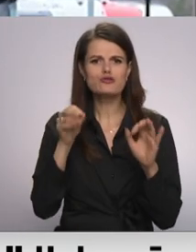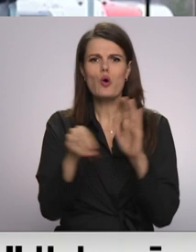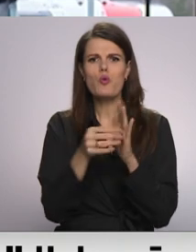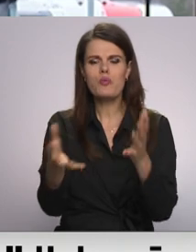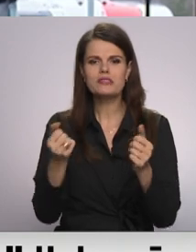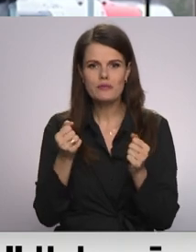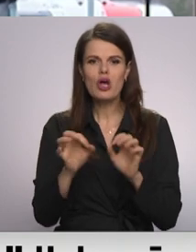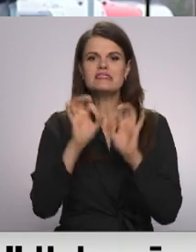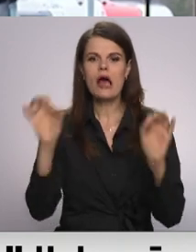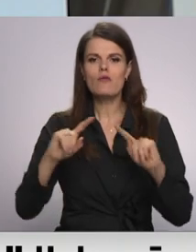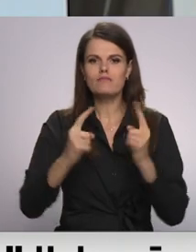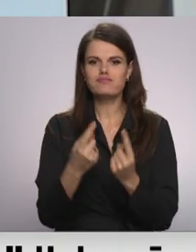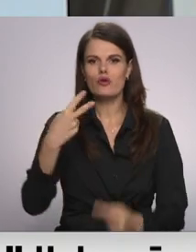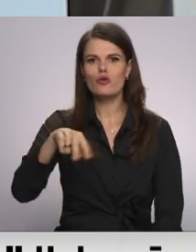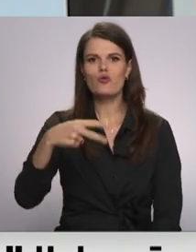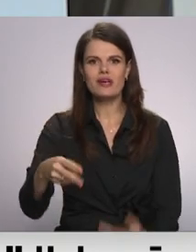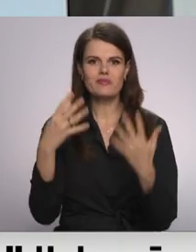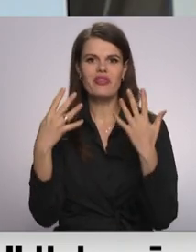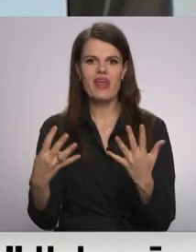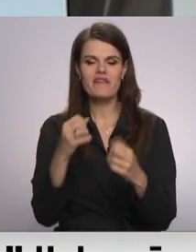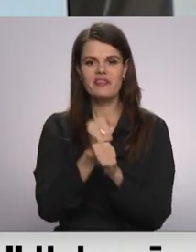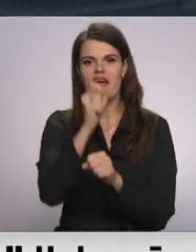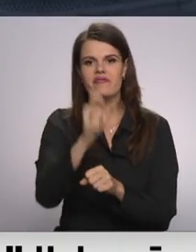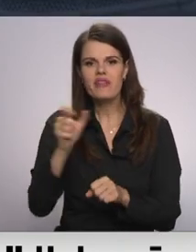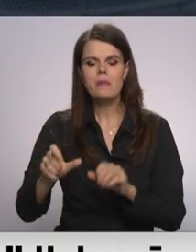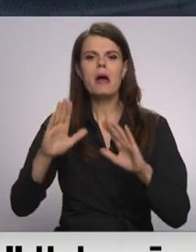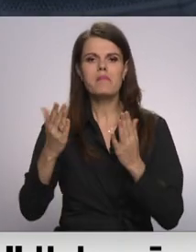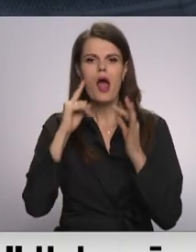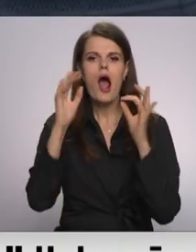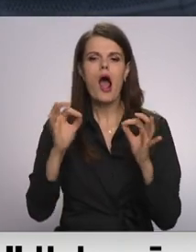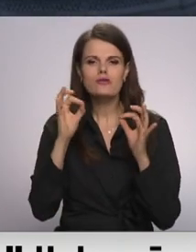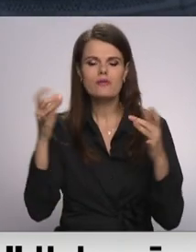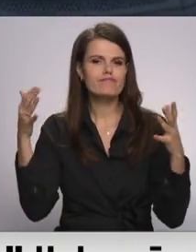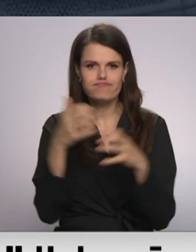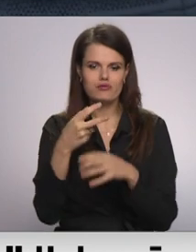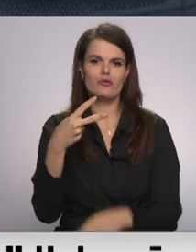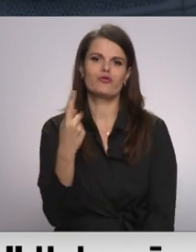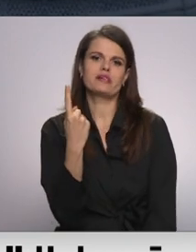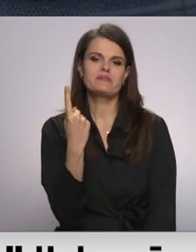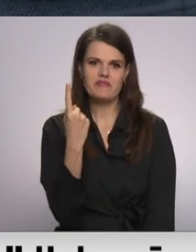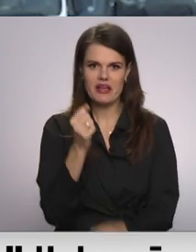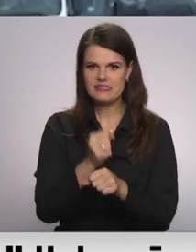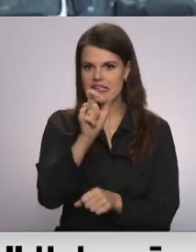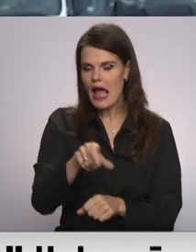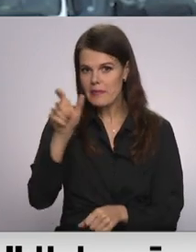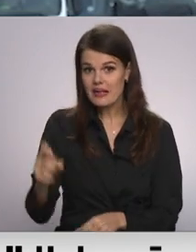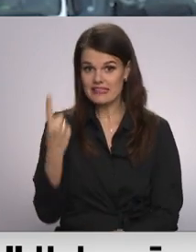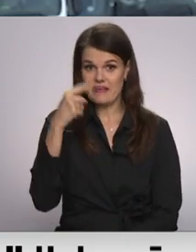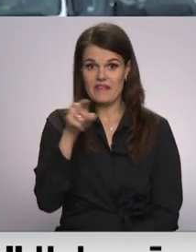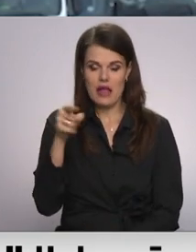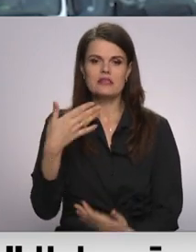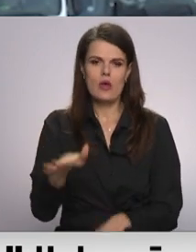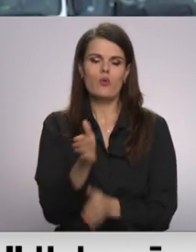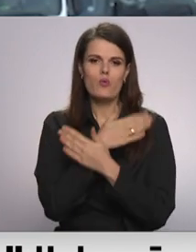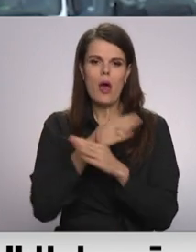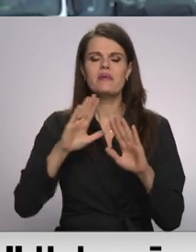Sākotnē tik aizturēti 29 darbinieki, bet par aizdomās turētiem atzīts 21 muitnieks. Viens no viņiem ir miris,